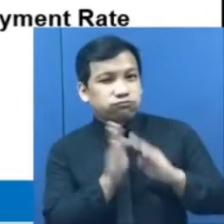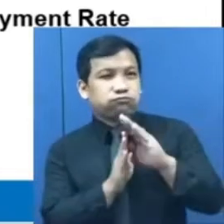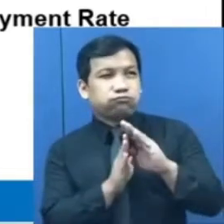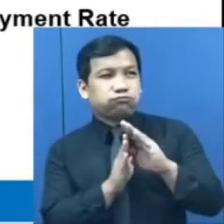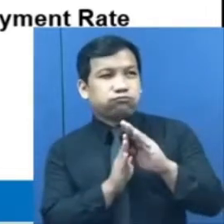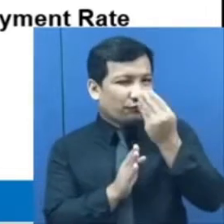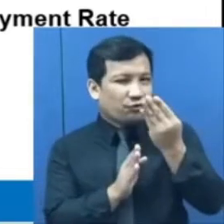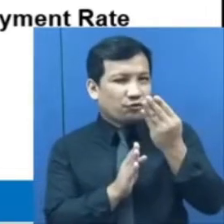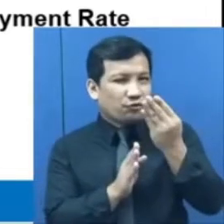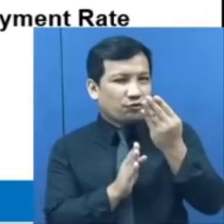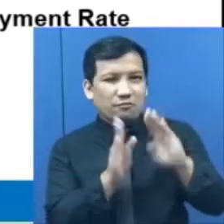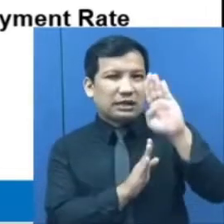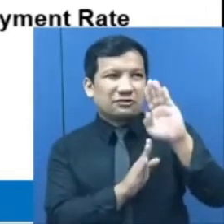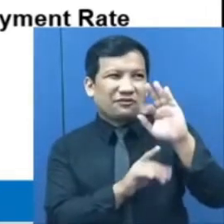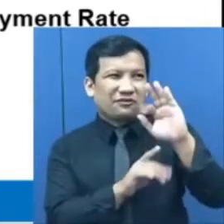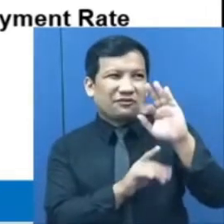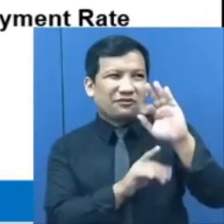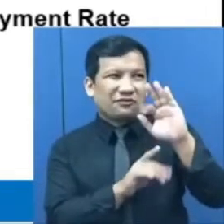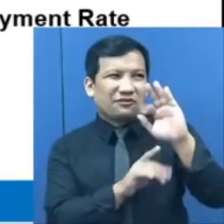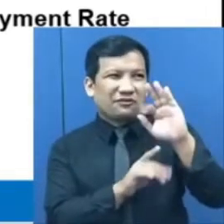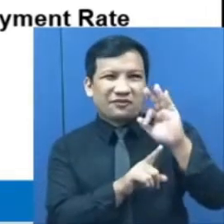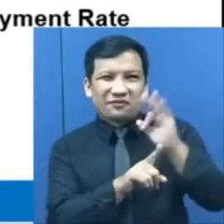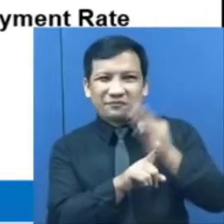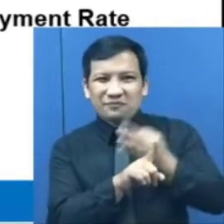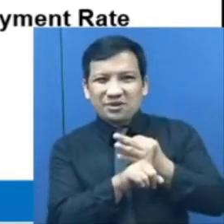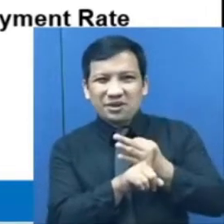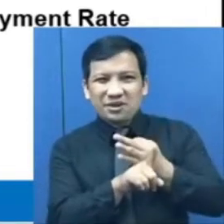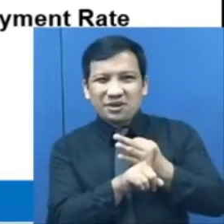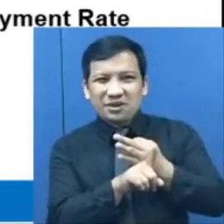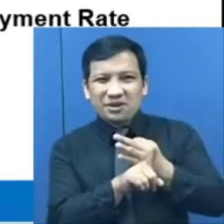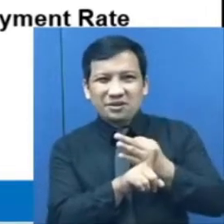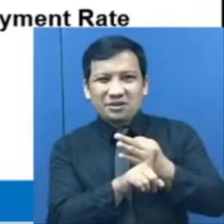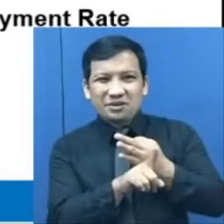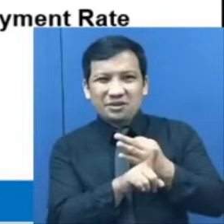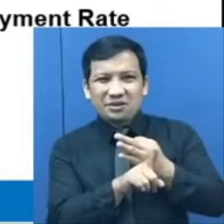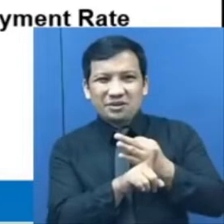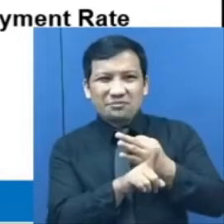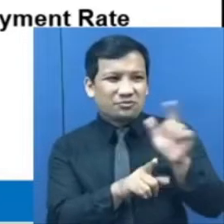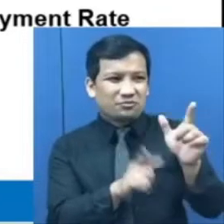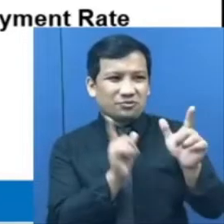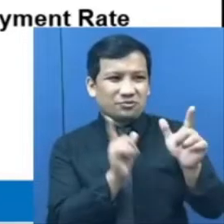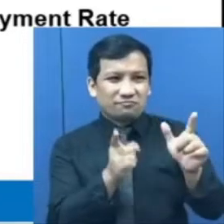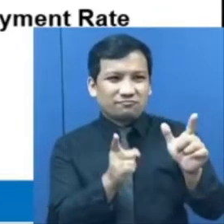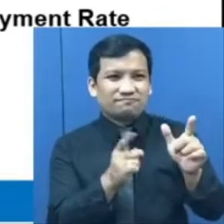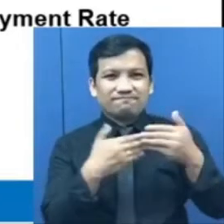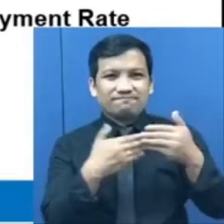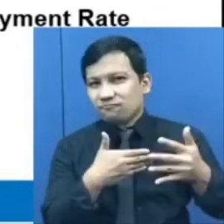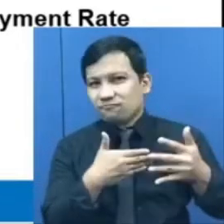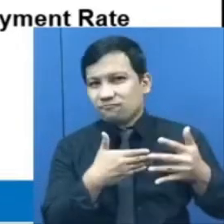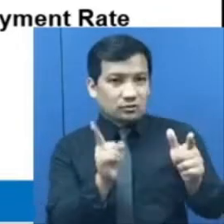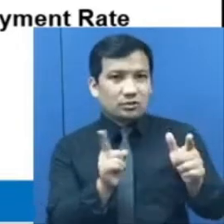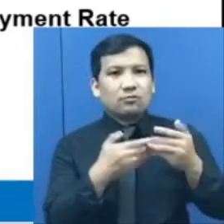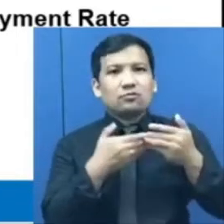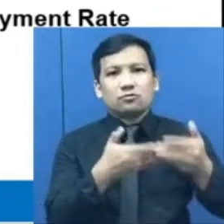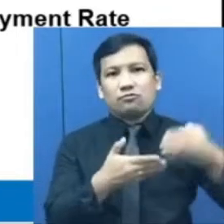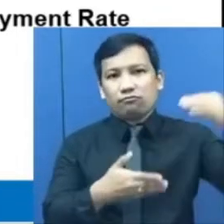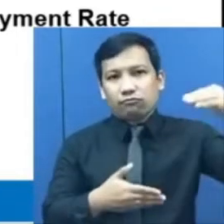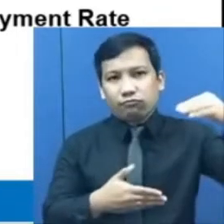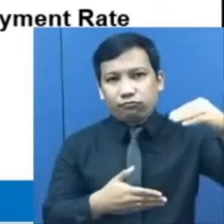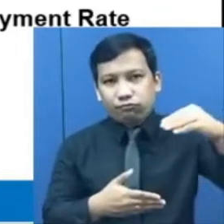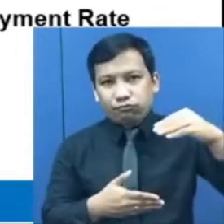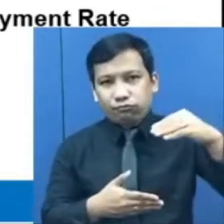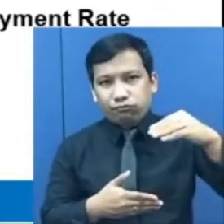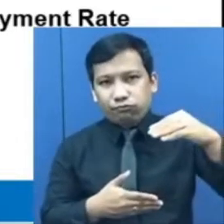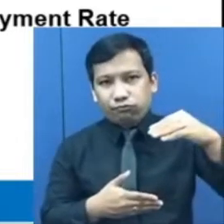2021. Patuloy noong Abril 2021, ay simula noong Abril 2021, patuloy ang pagbaba nito hanggang